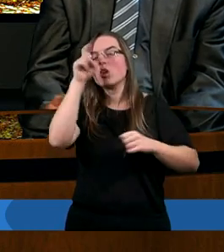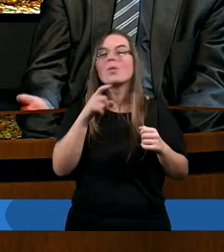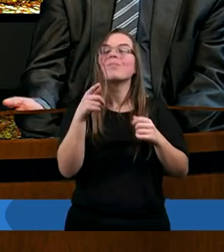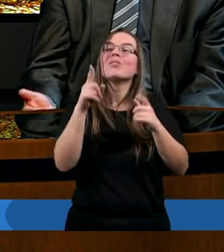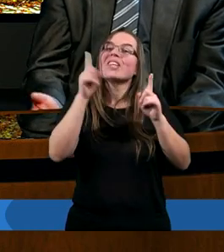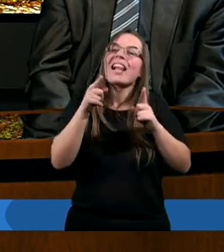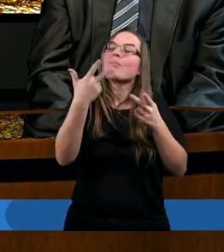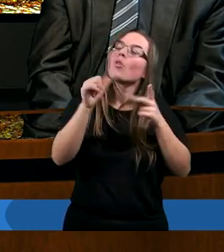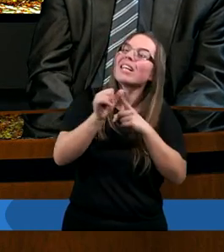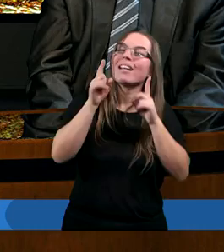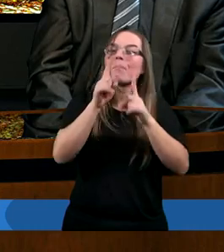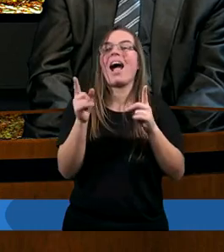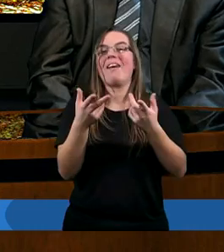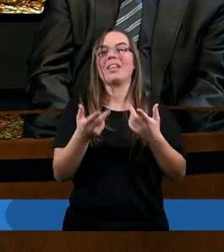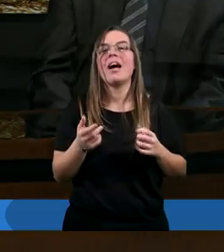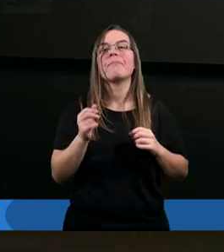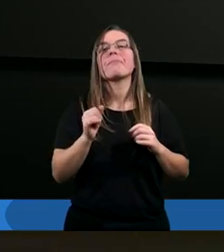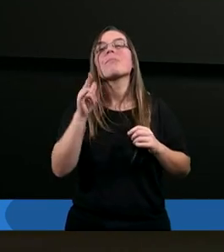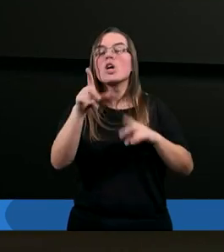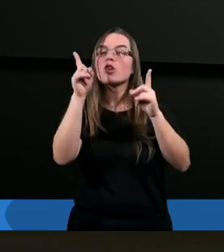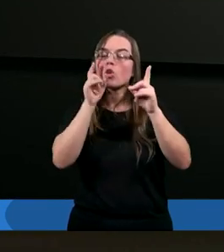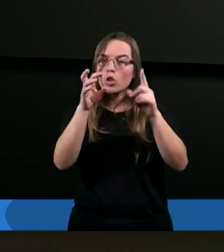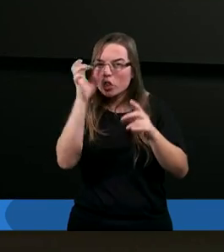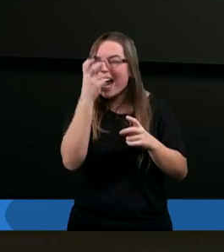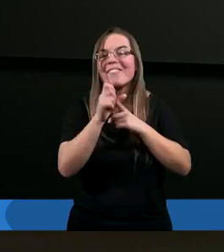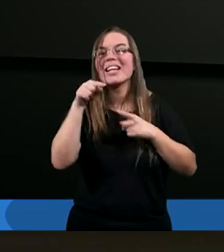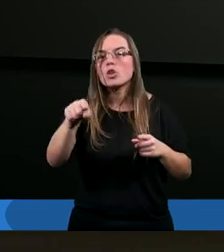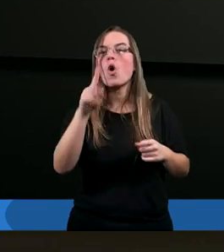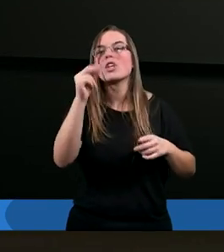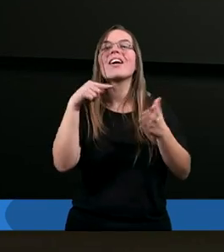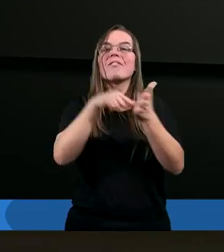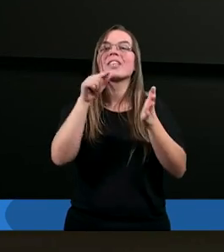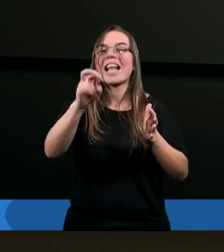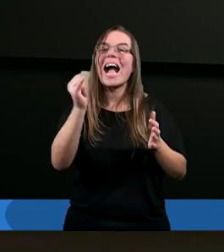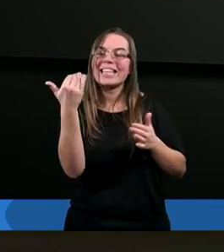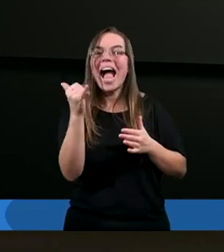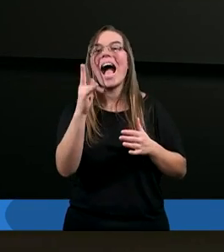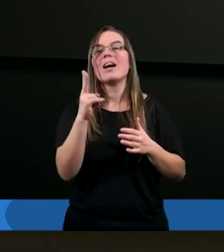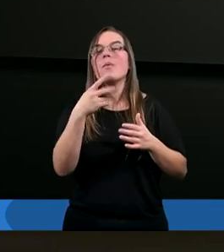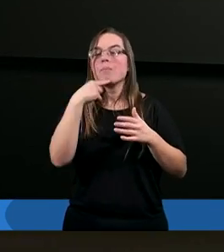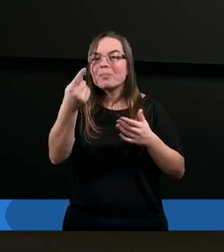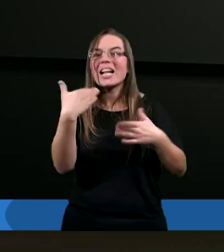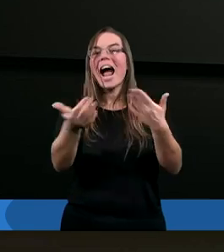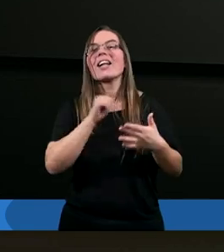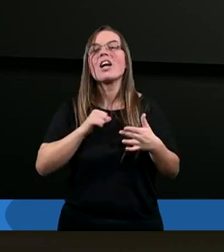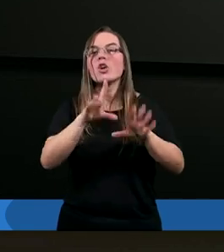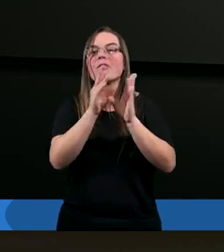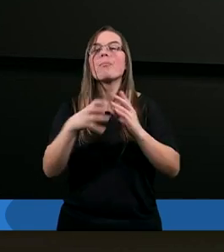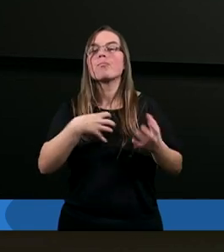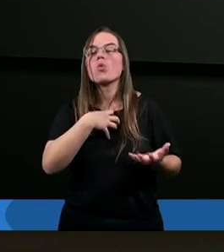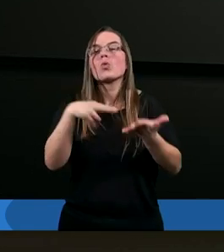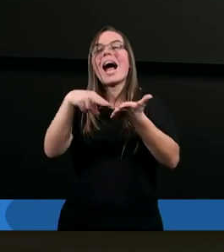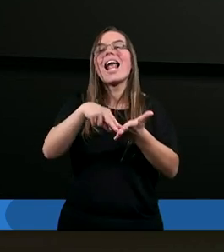I tylko między tym musimy się odnajdować. Ciekawe jest to, że tak jak z tego wydaje się właśnie poczucia